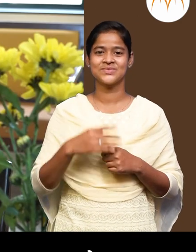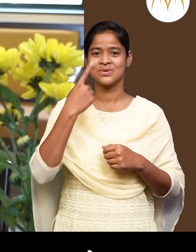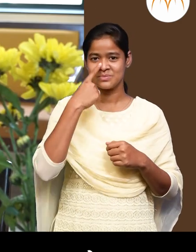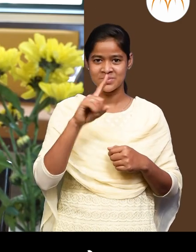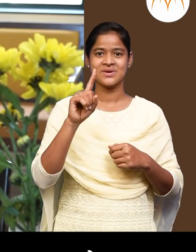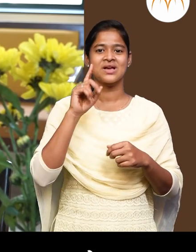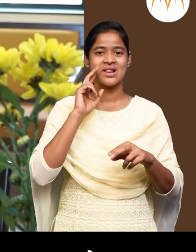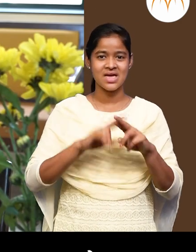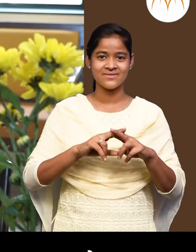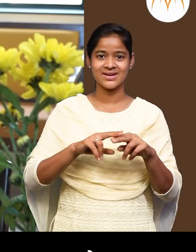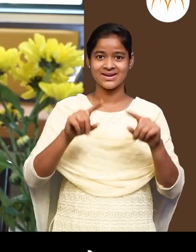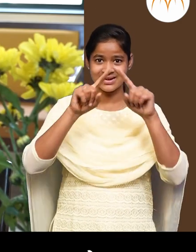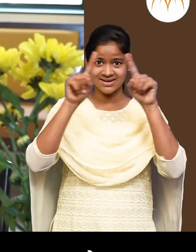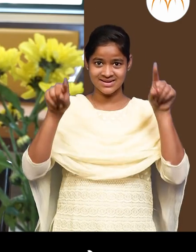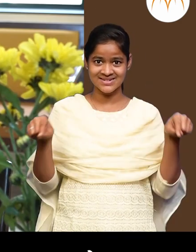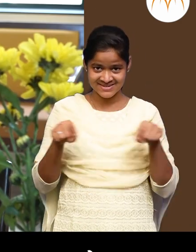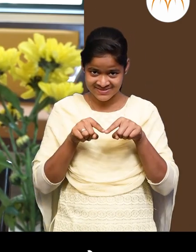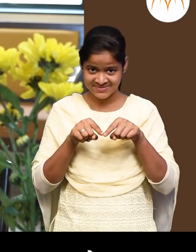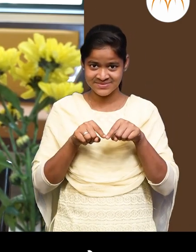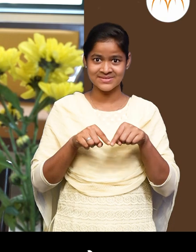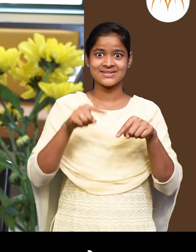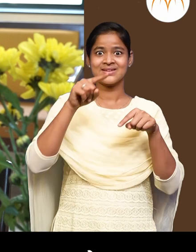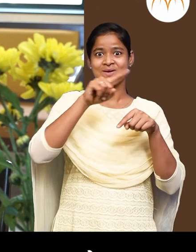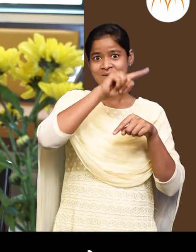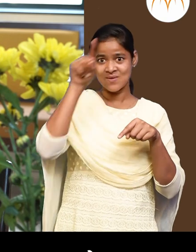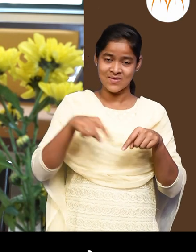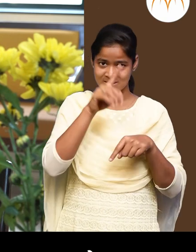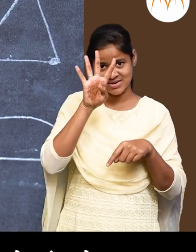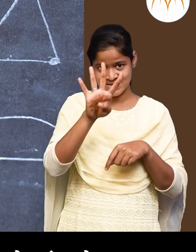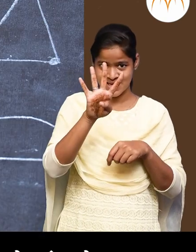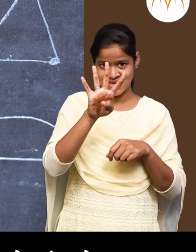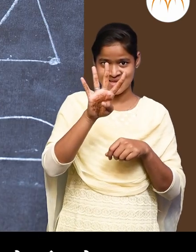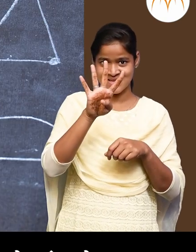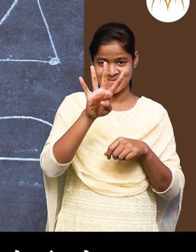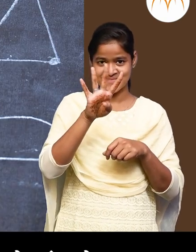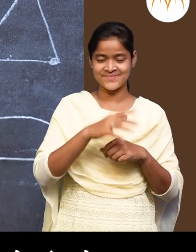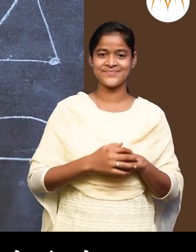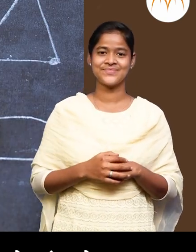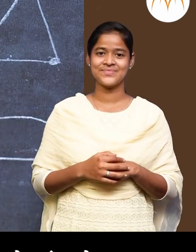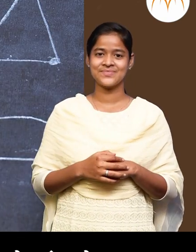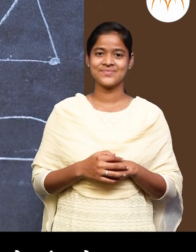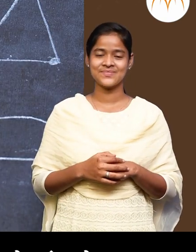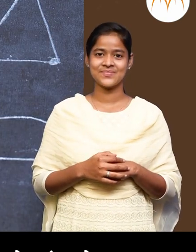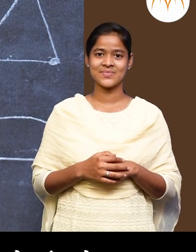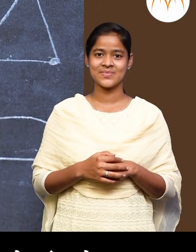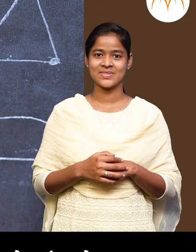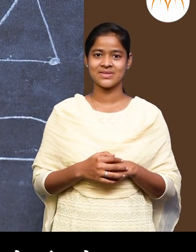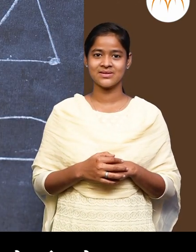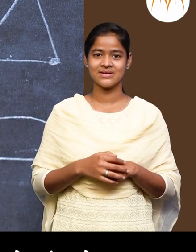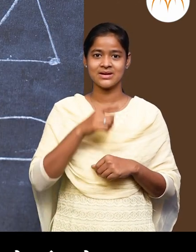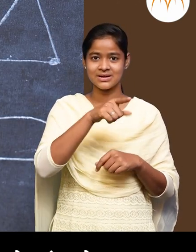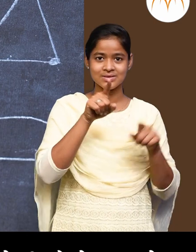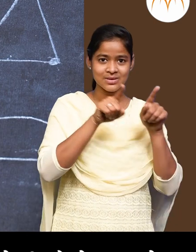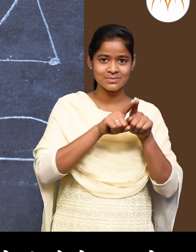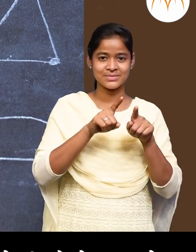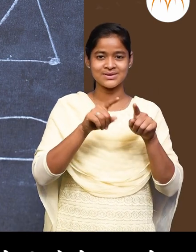है Choi में । चार बाजु अस्ततना बरोबर हे बग या दोन अकुरुतियान मदे काय फरके सांग बरो